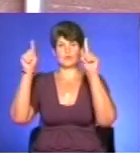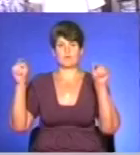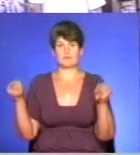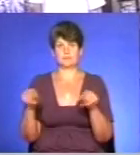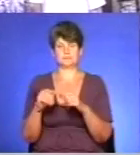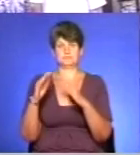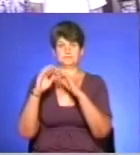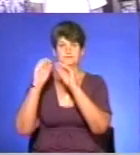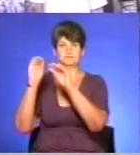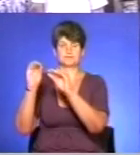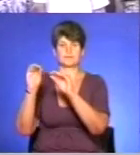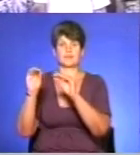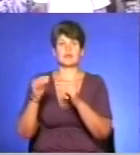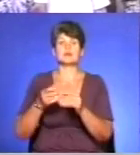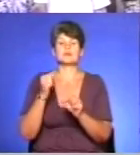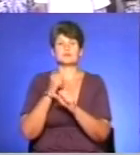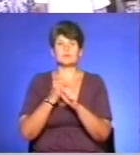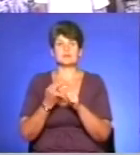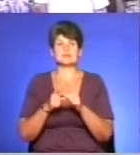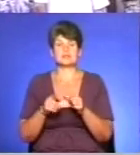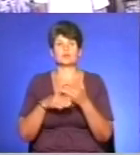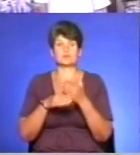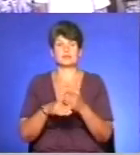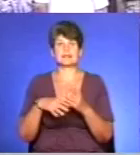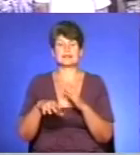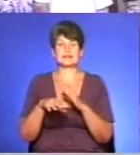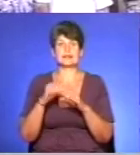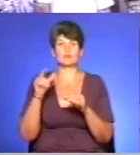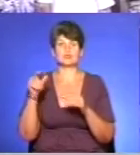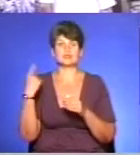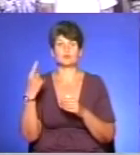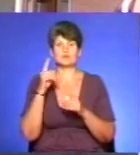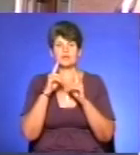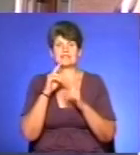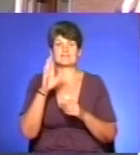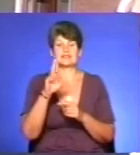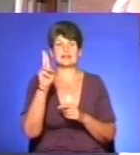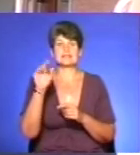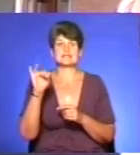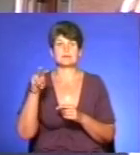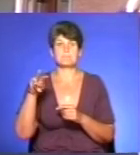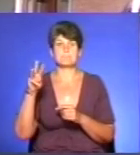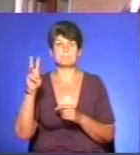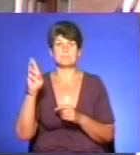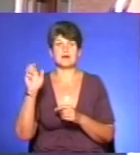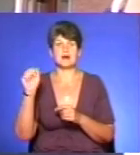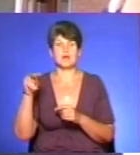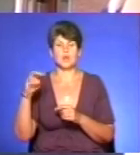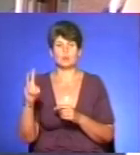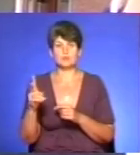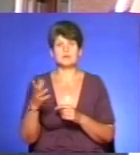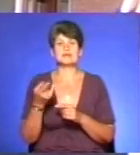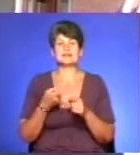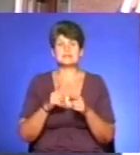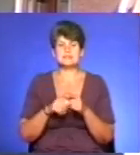таблицею. Тілити в життя таку ідею допоміг депутат міської ради Віталій Цимбалюк. Каже, згадка про таку віддану своїй справі людину, як Любомира